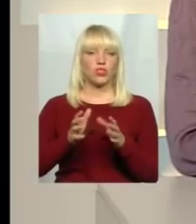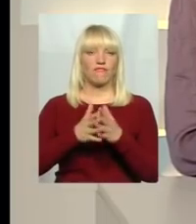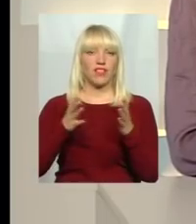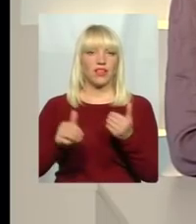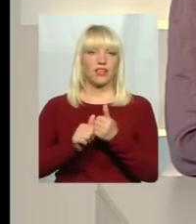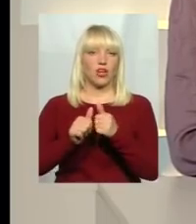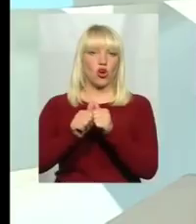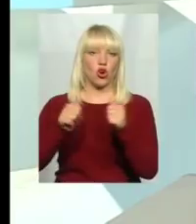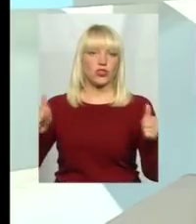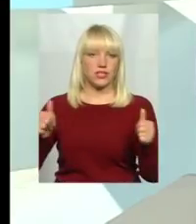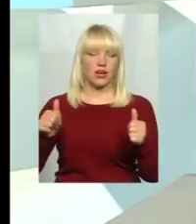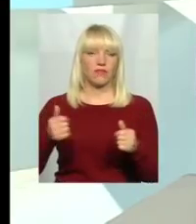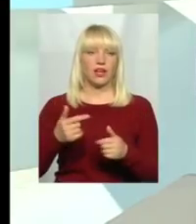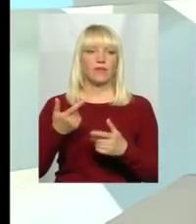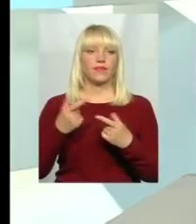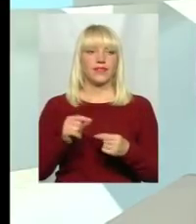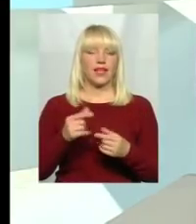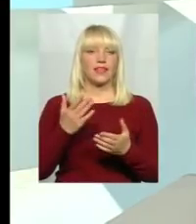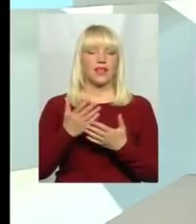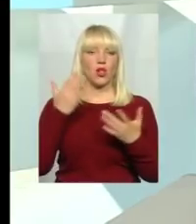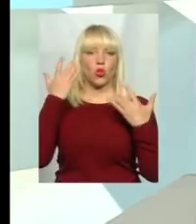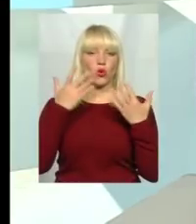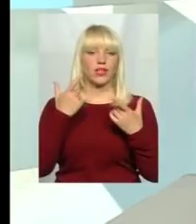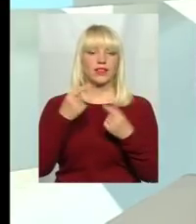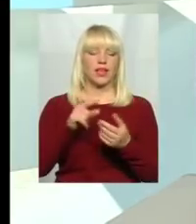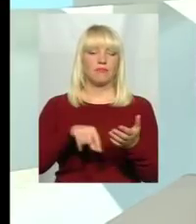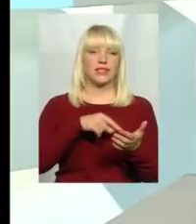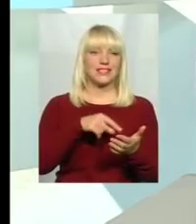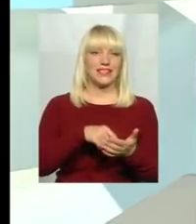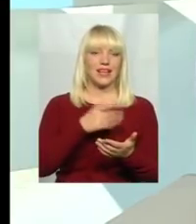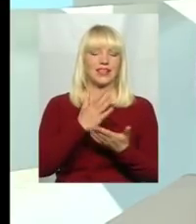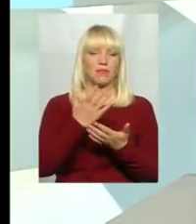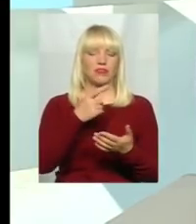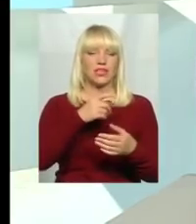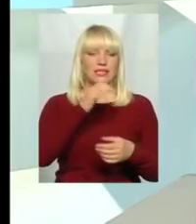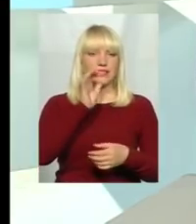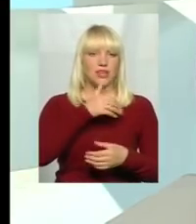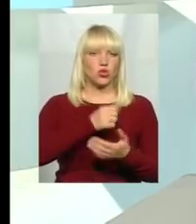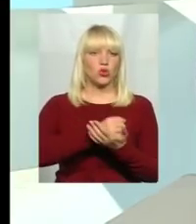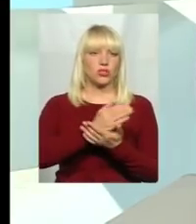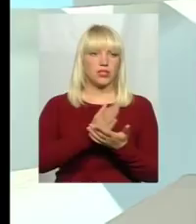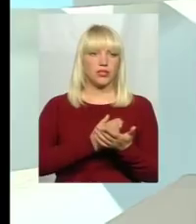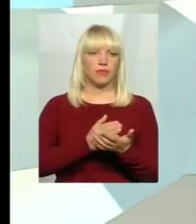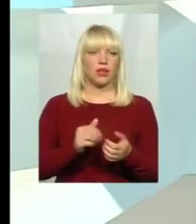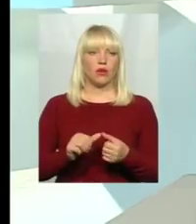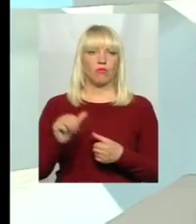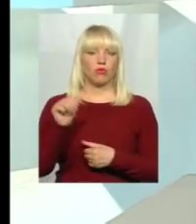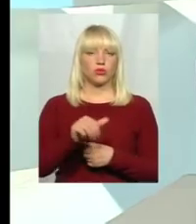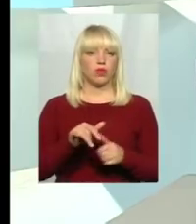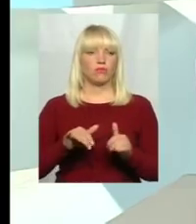логіка, коли сьогодні міста, які мають дійсно серйозну інфраструктуру, людський капітал, ресурси і так далі, поза процесом